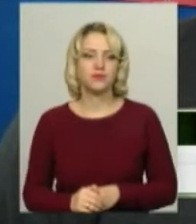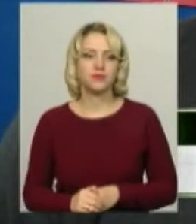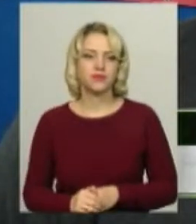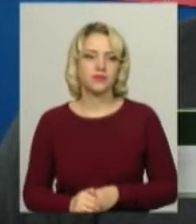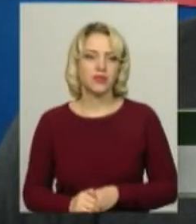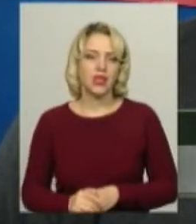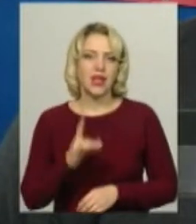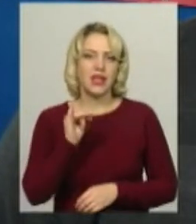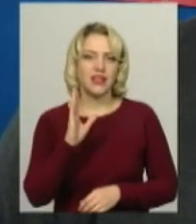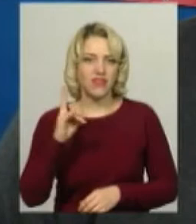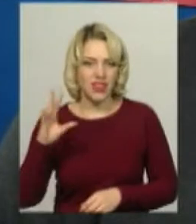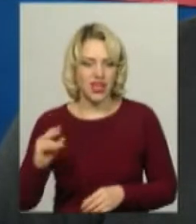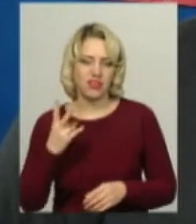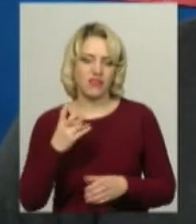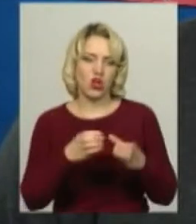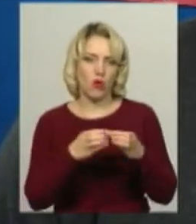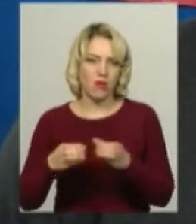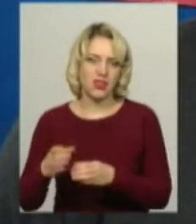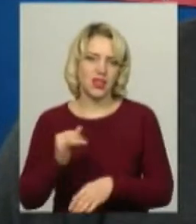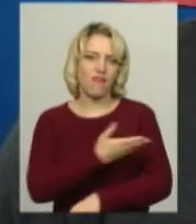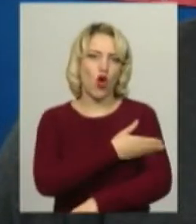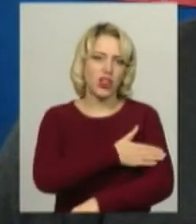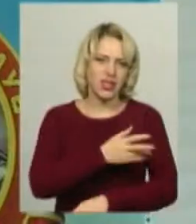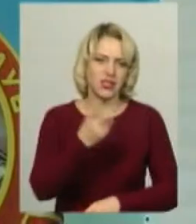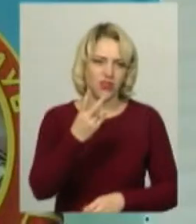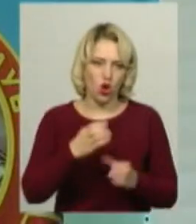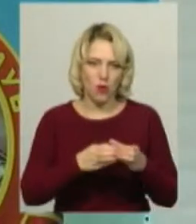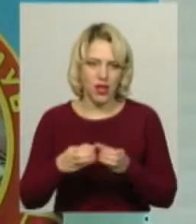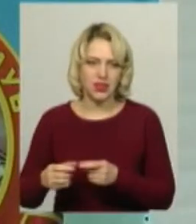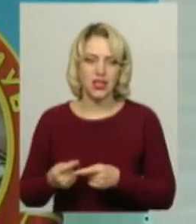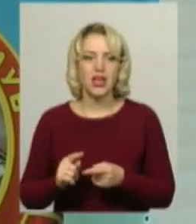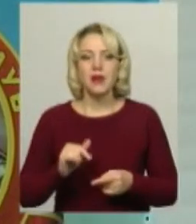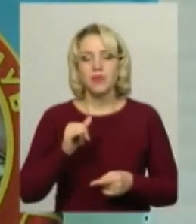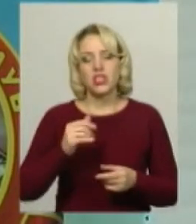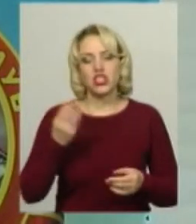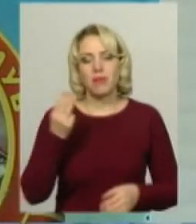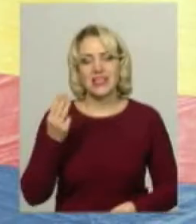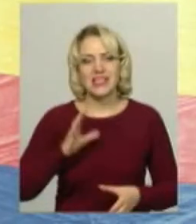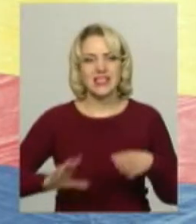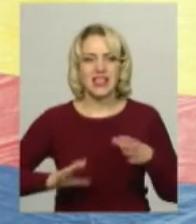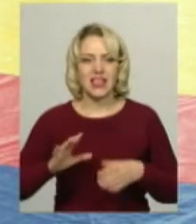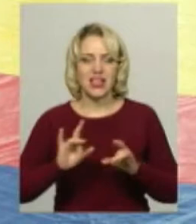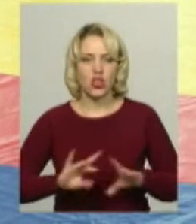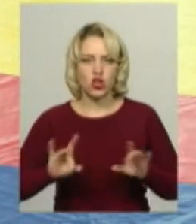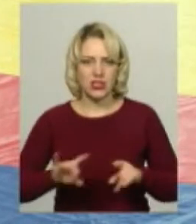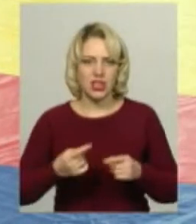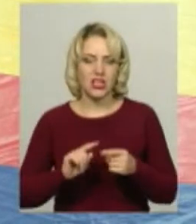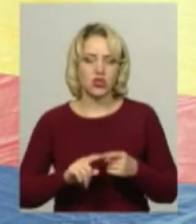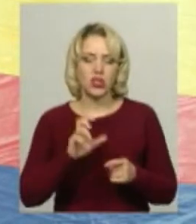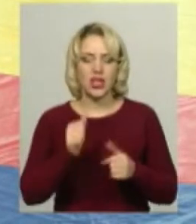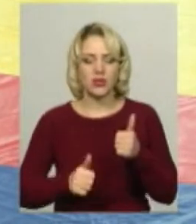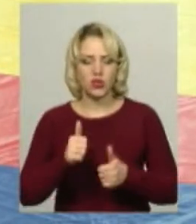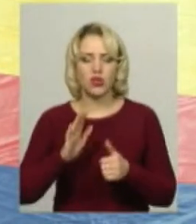З Рівного дві команди приїхали, з Волинені дві команди приїхали. Шепетівський тренер з бойового самбо Олег Рудіч каже, на турнірі